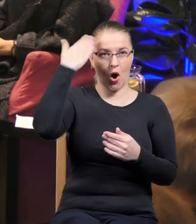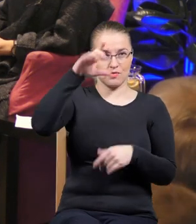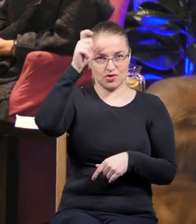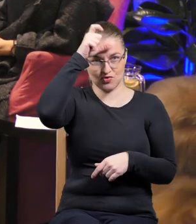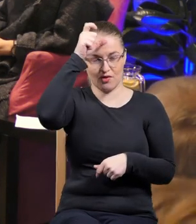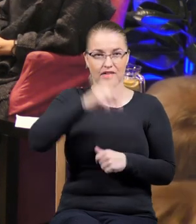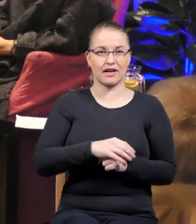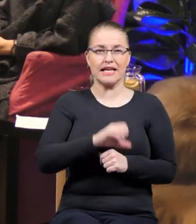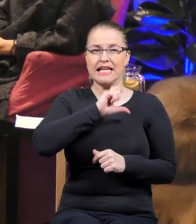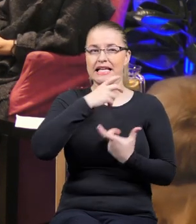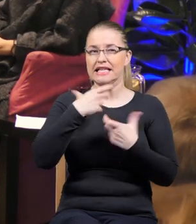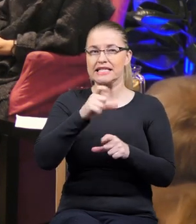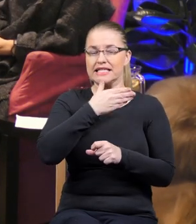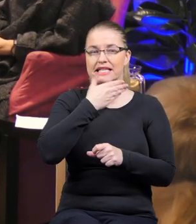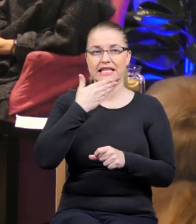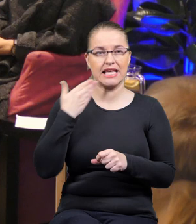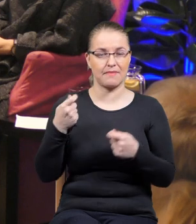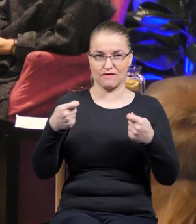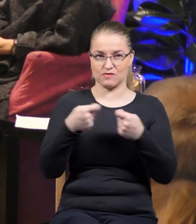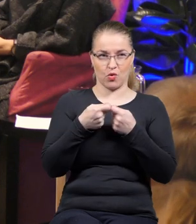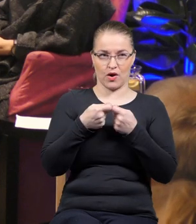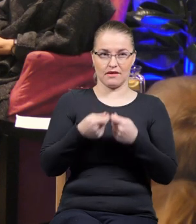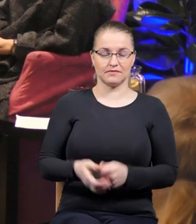człowiek, z którym nic, nic go nie,